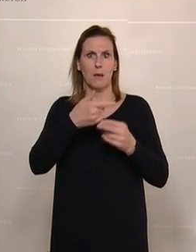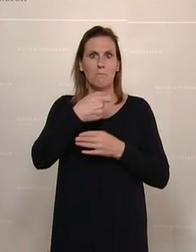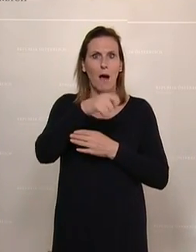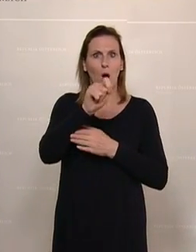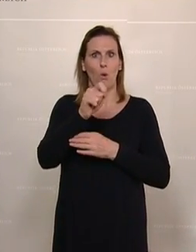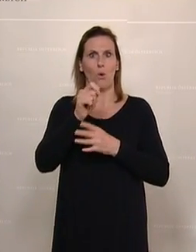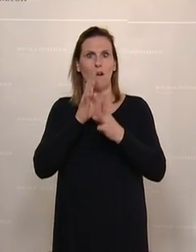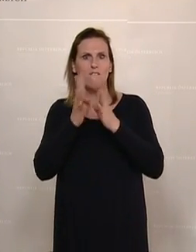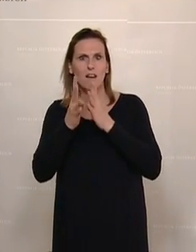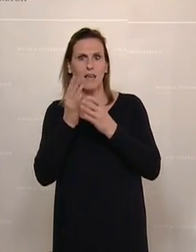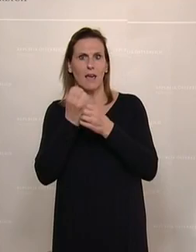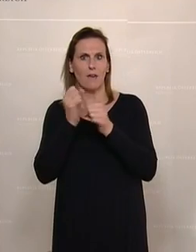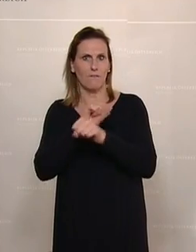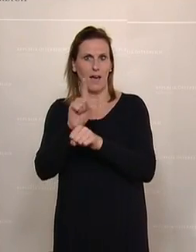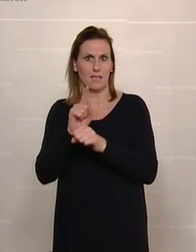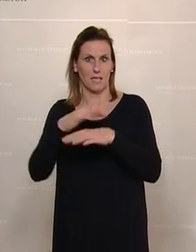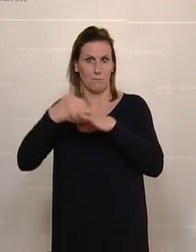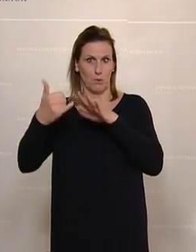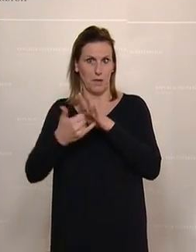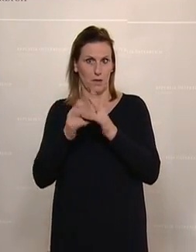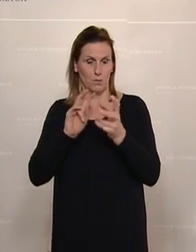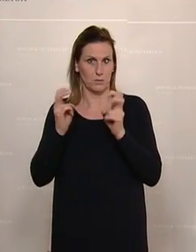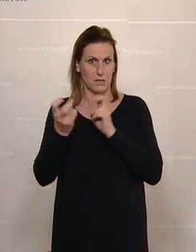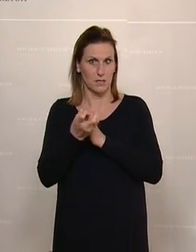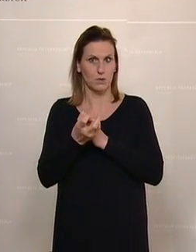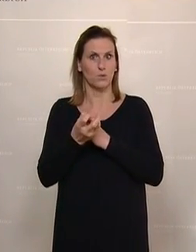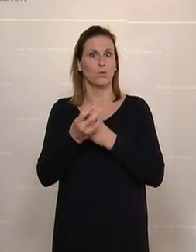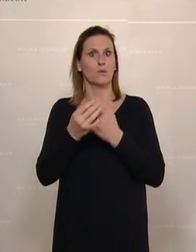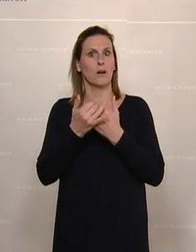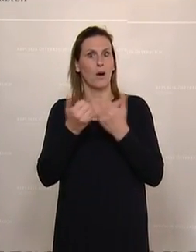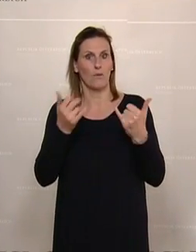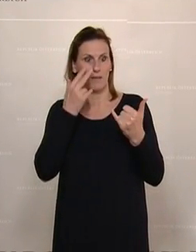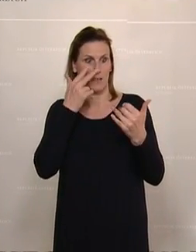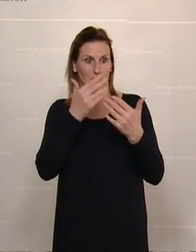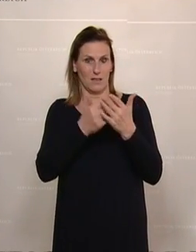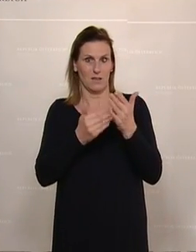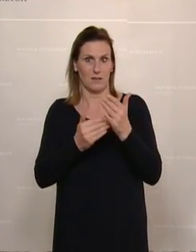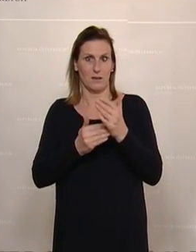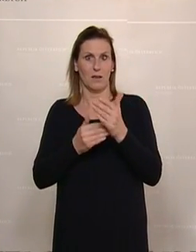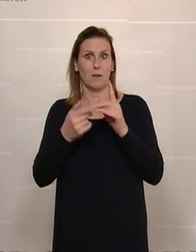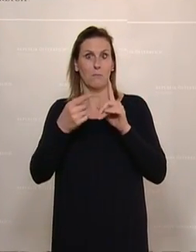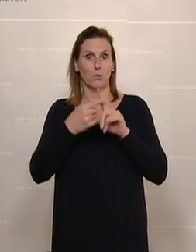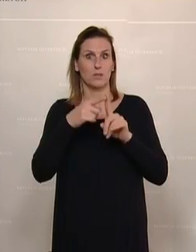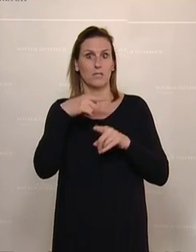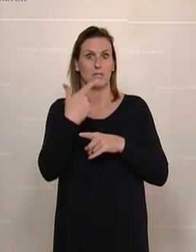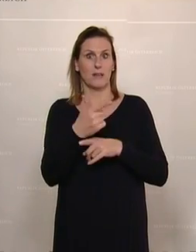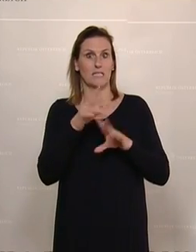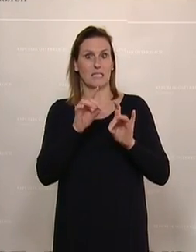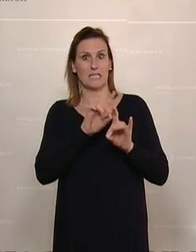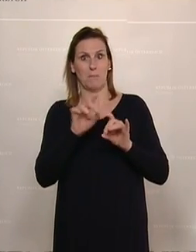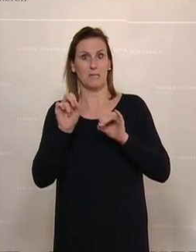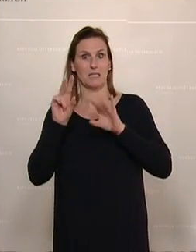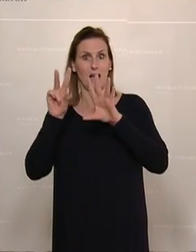- und Freizeitprojekten. Hier geht es, und es dargestellt, um eine Steigerung von 2010 auf 2018